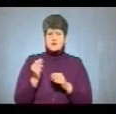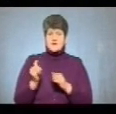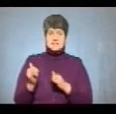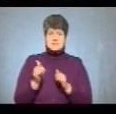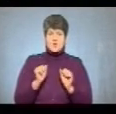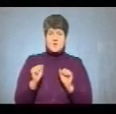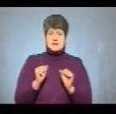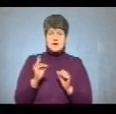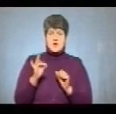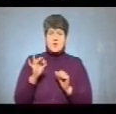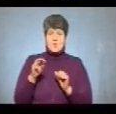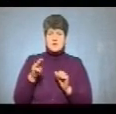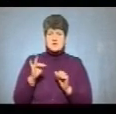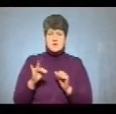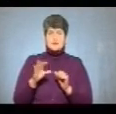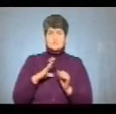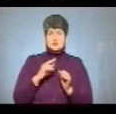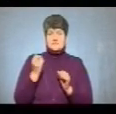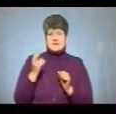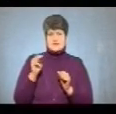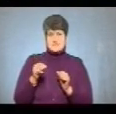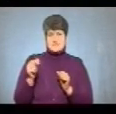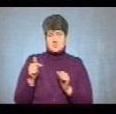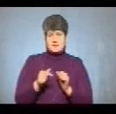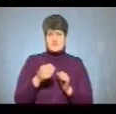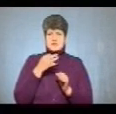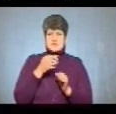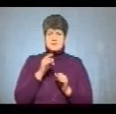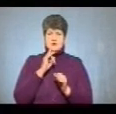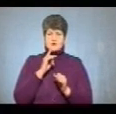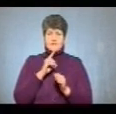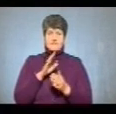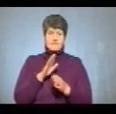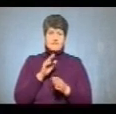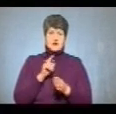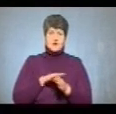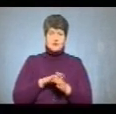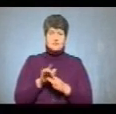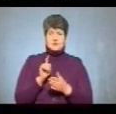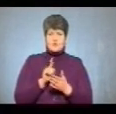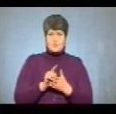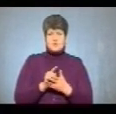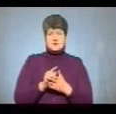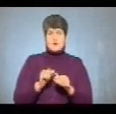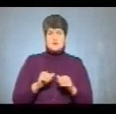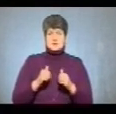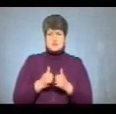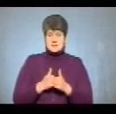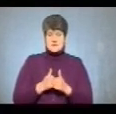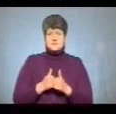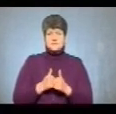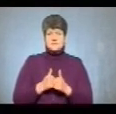командира роти становило 12 тисяч гривень, повідомив тимчасовий виконувач обов'язків військового комісара Тернопільського обласного військового